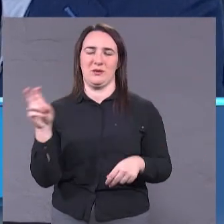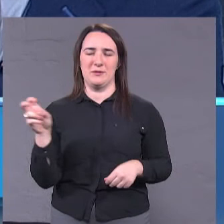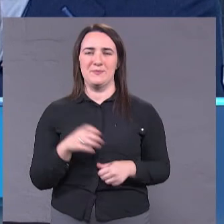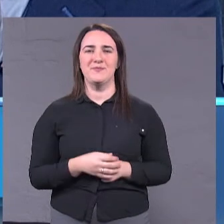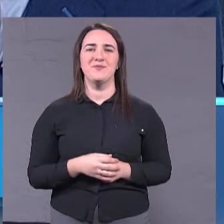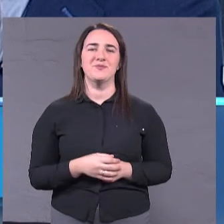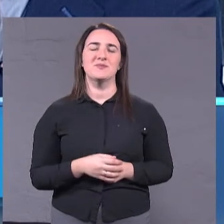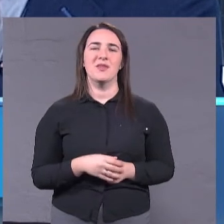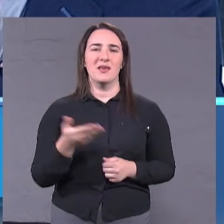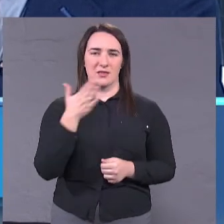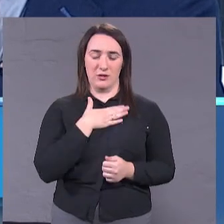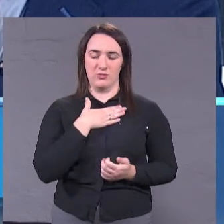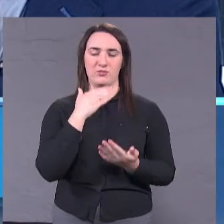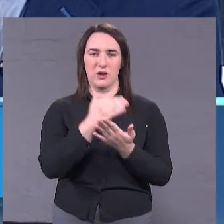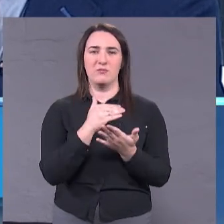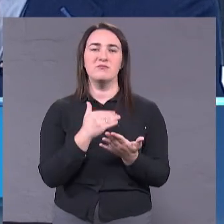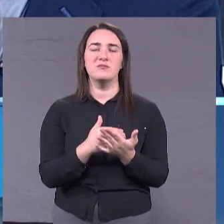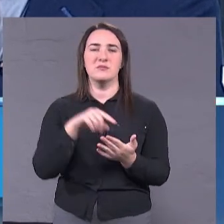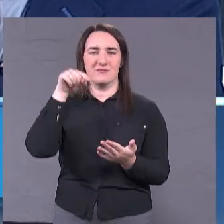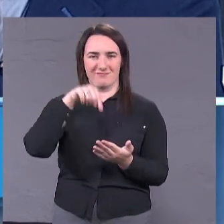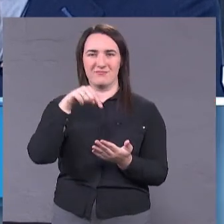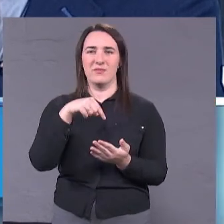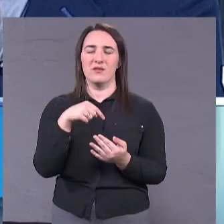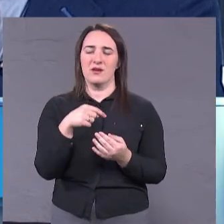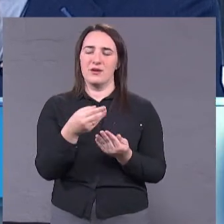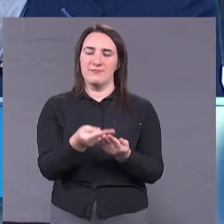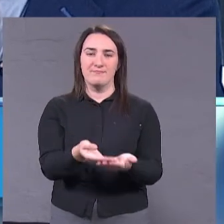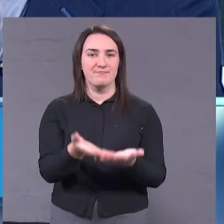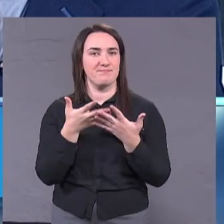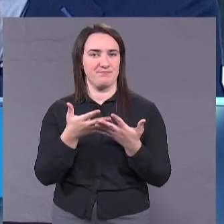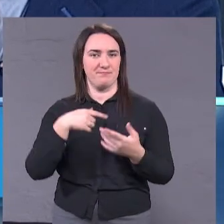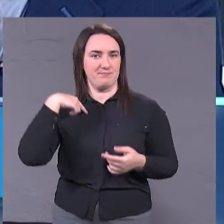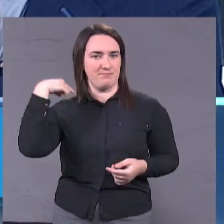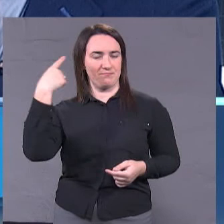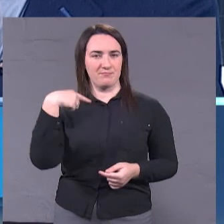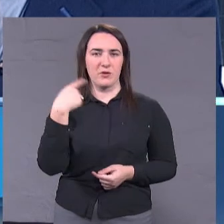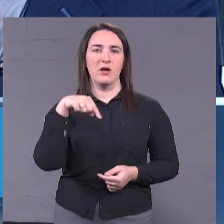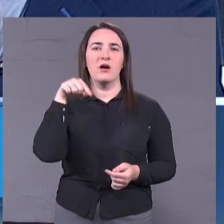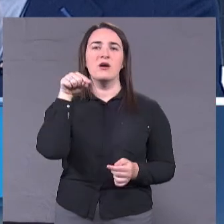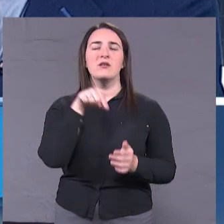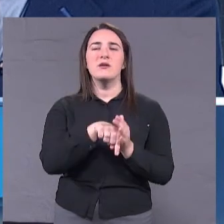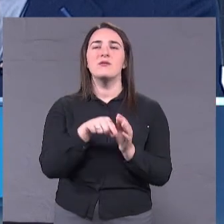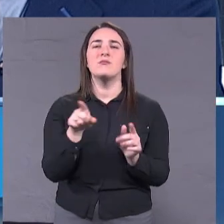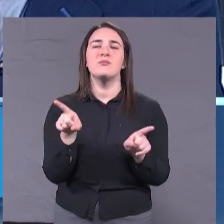программа наша настільки розширена, і она йде під некою гідою